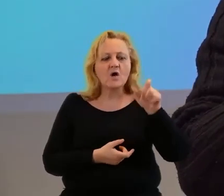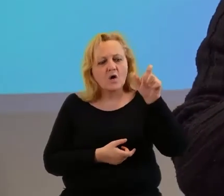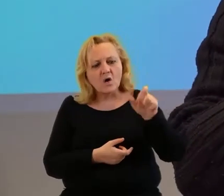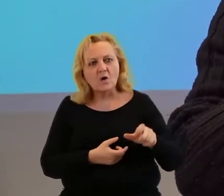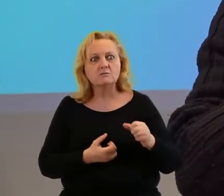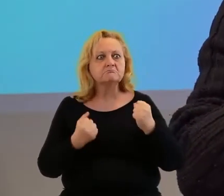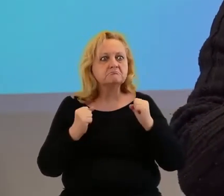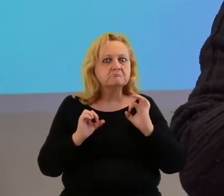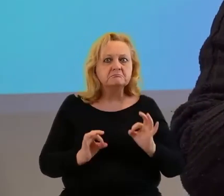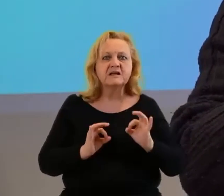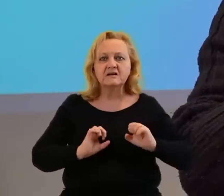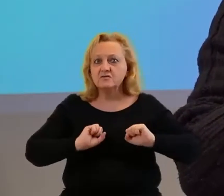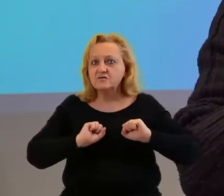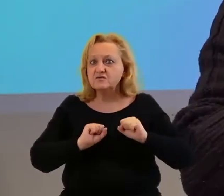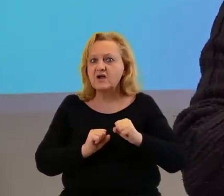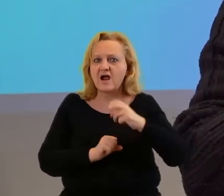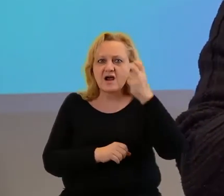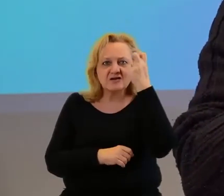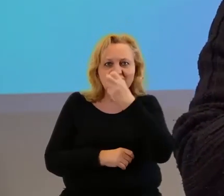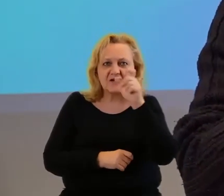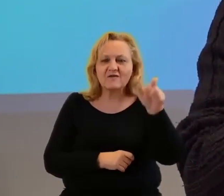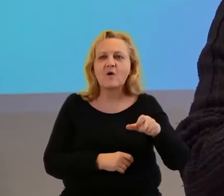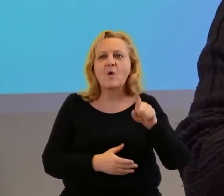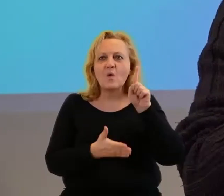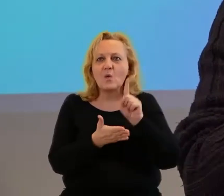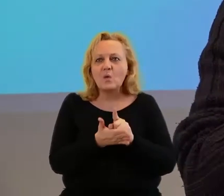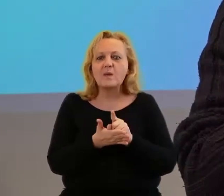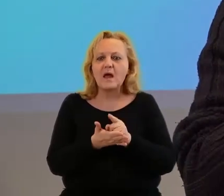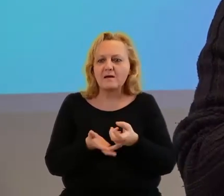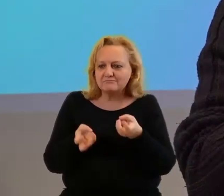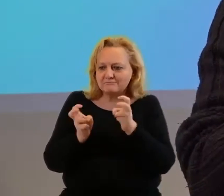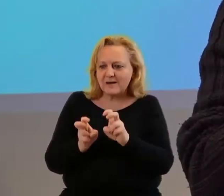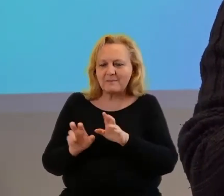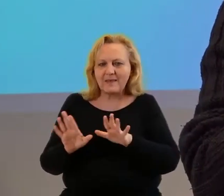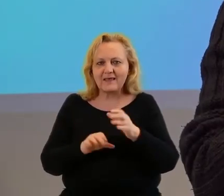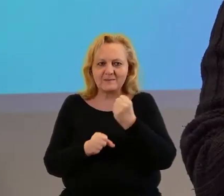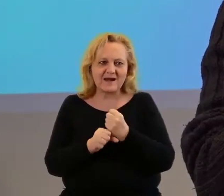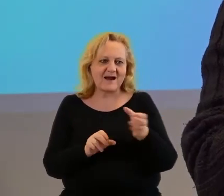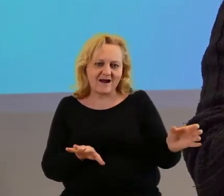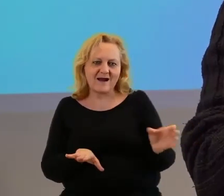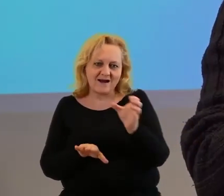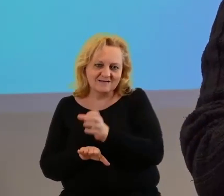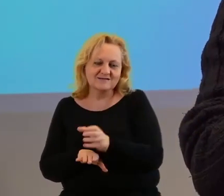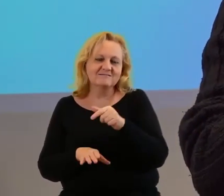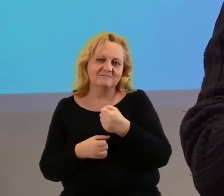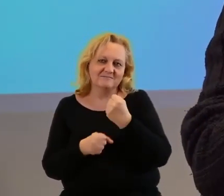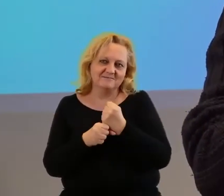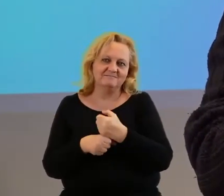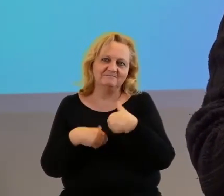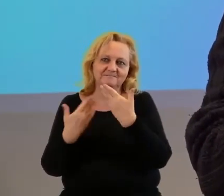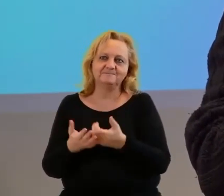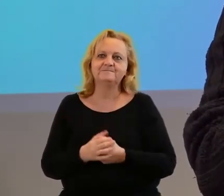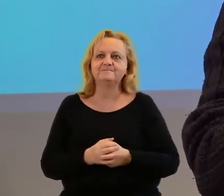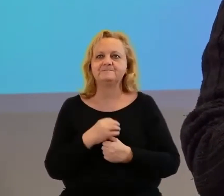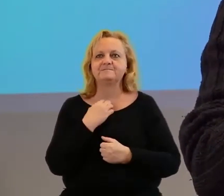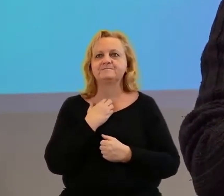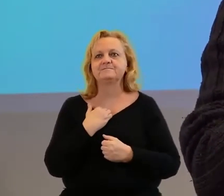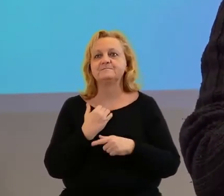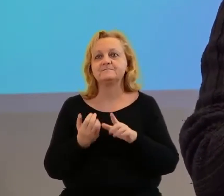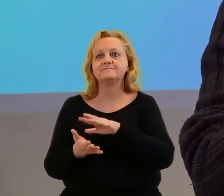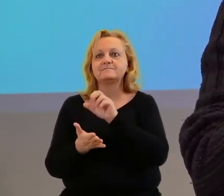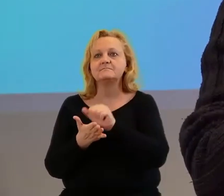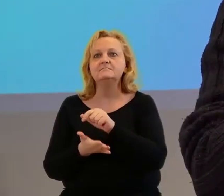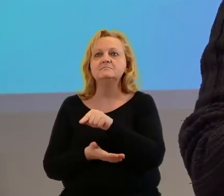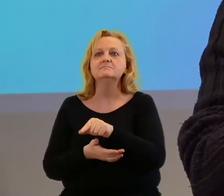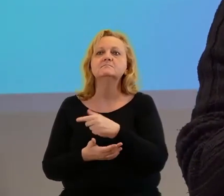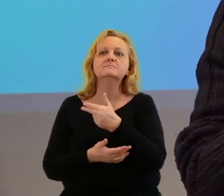zaradną, ciekawą, udało nam się stworzyć takie miejsce pracy i zatrudniamy Angelikę, która zajmuje